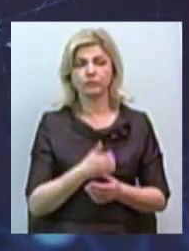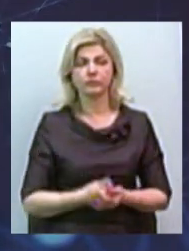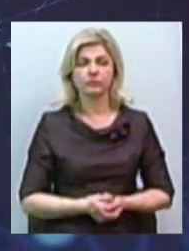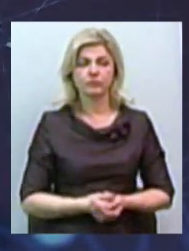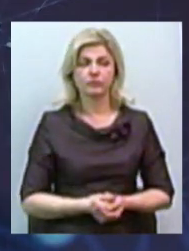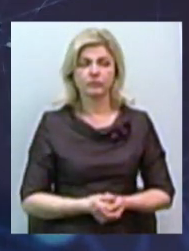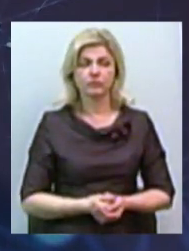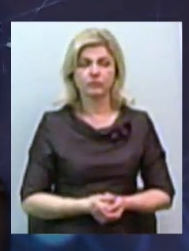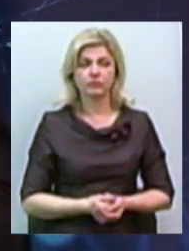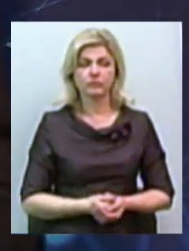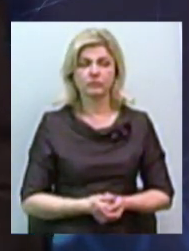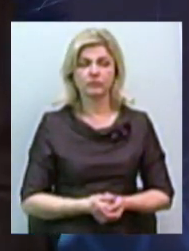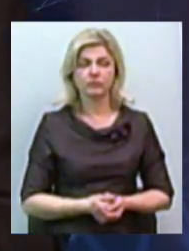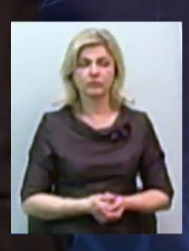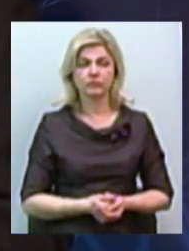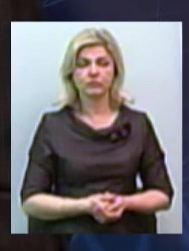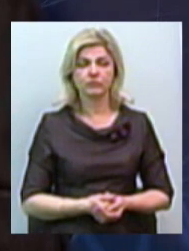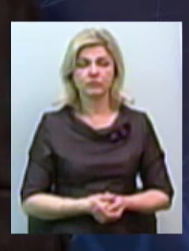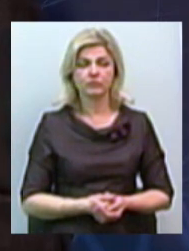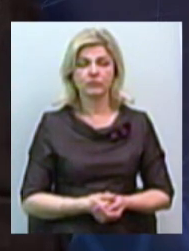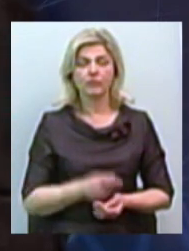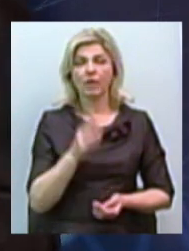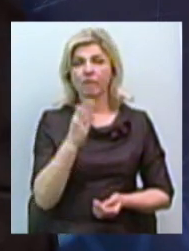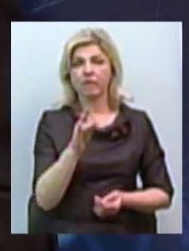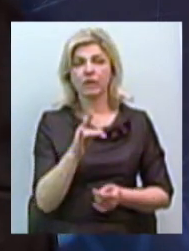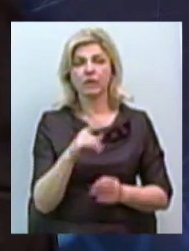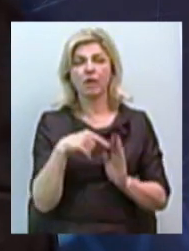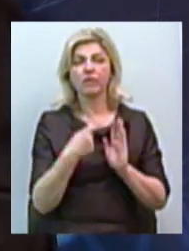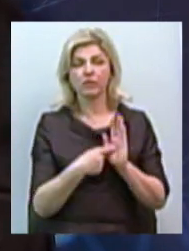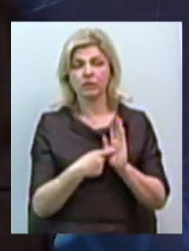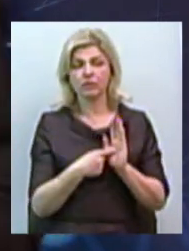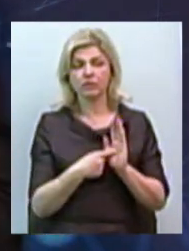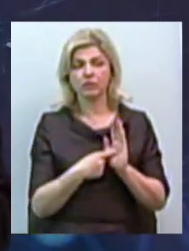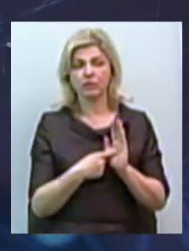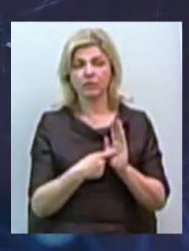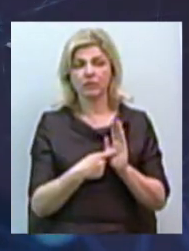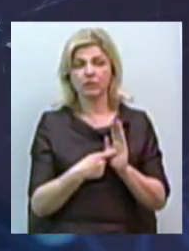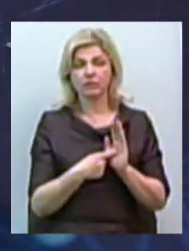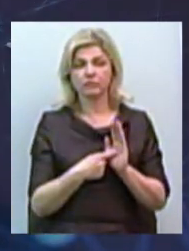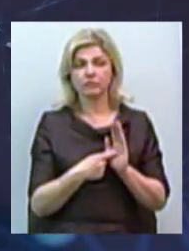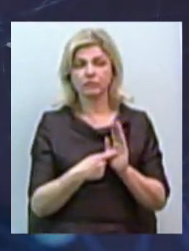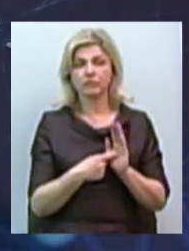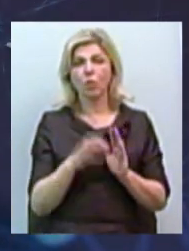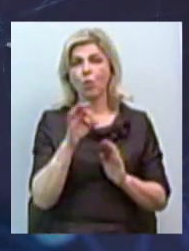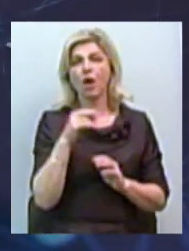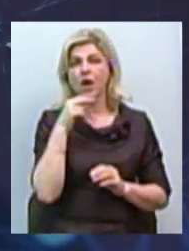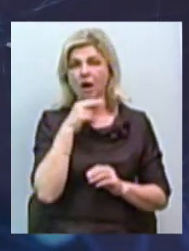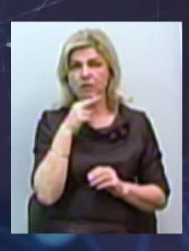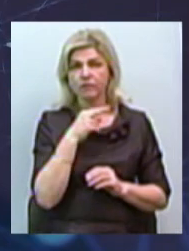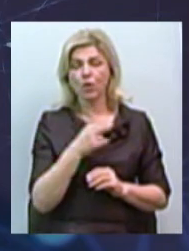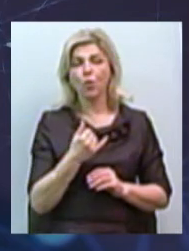ви задали питання, в відношенні панацеї, в відношенні лікарства, які злічити У нас залишається пів хвилини. Да. Лікарство, нас